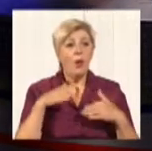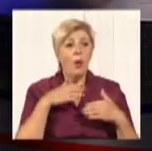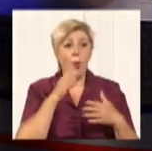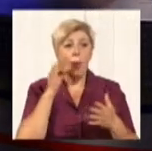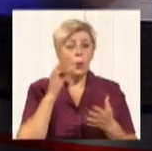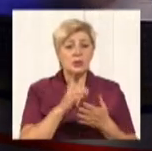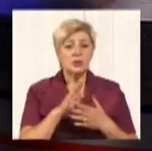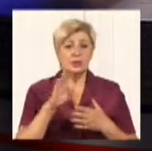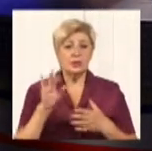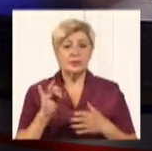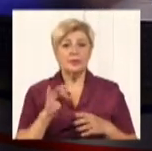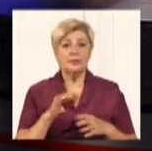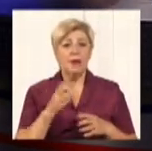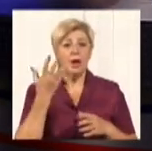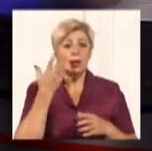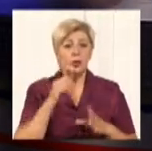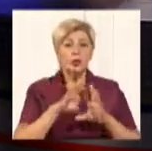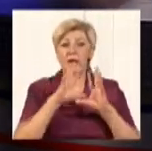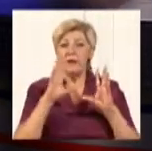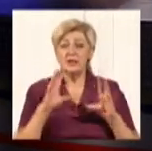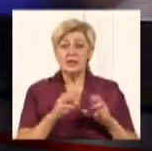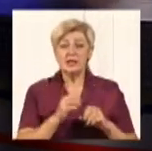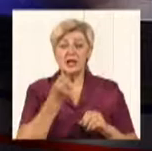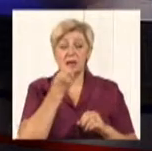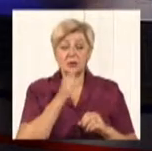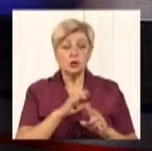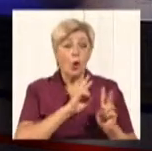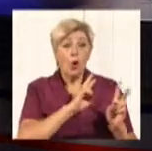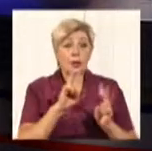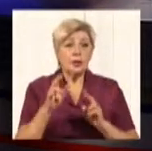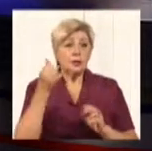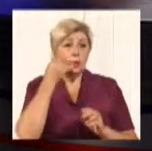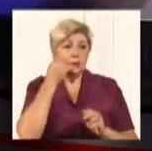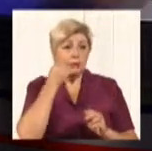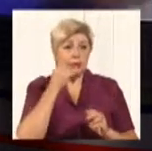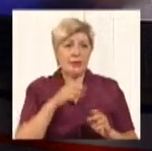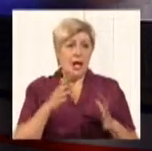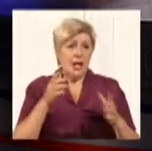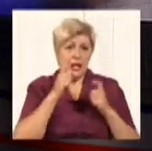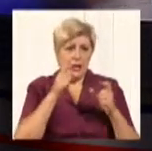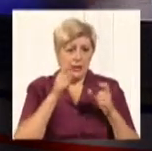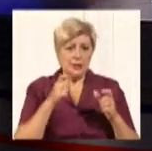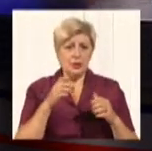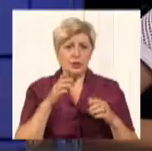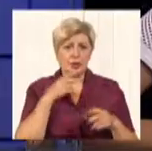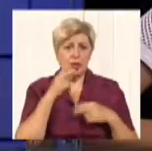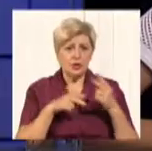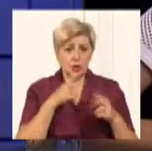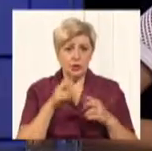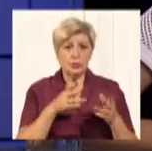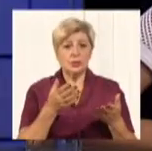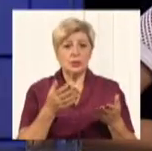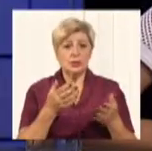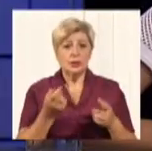зазвичай, знаєте, коли все гарно, то ніхто не телефонує і не вітає з тим, що все пройшло добре. Тому